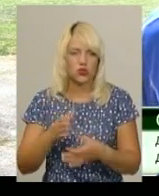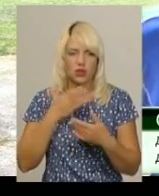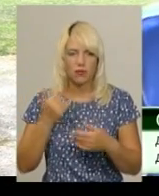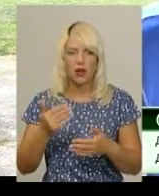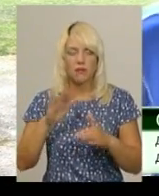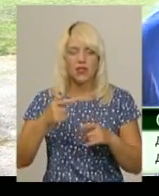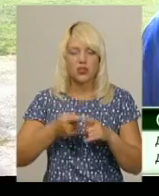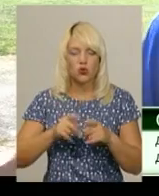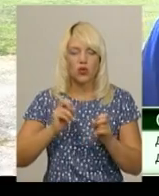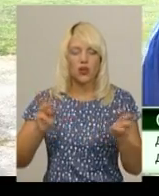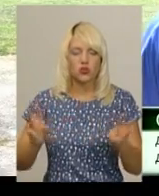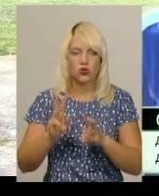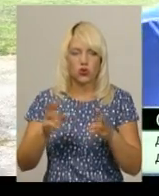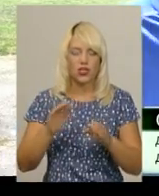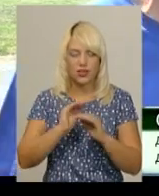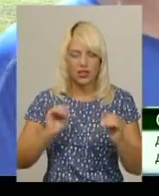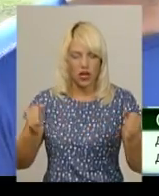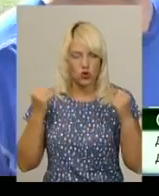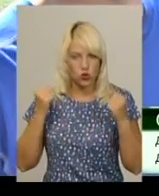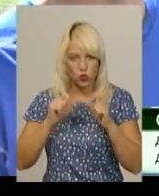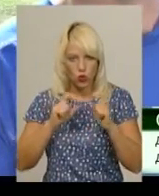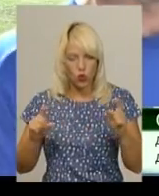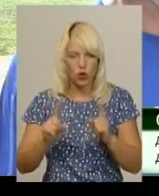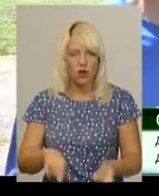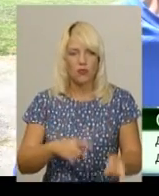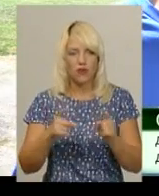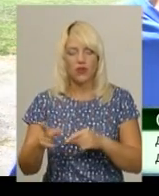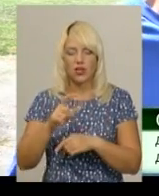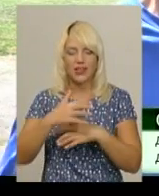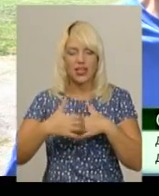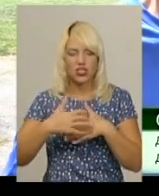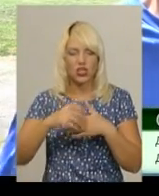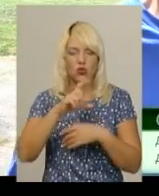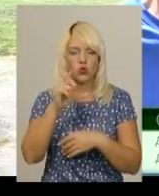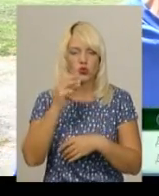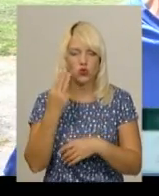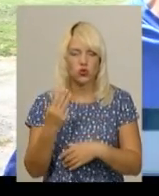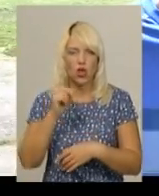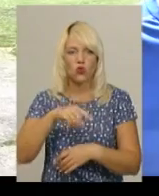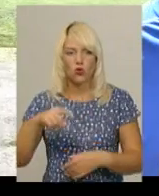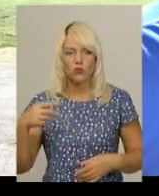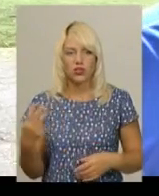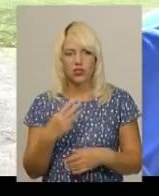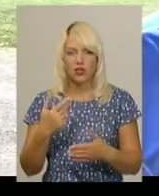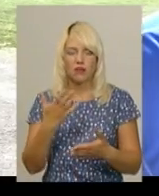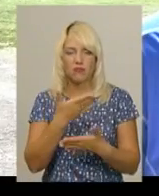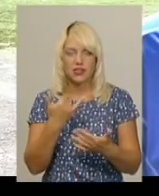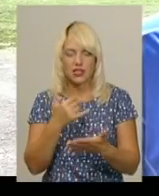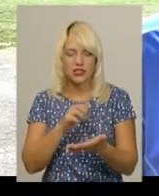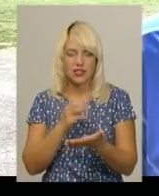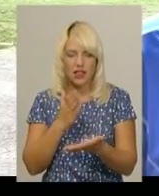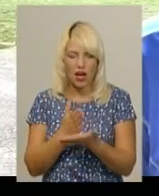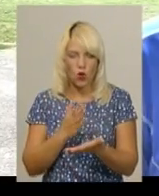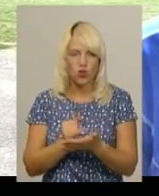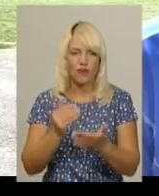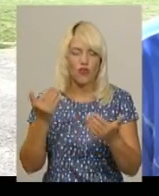зошту номер три. Зараз ми знаходимося в новій школі. Дали нам